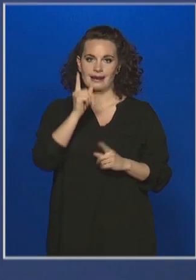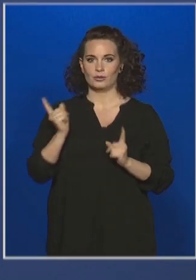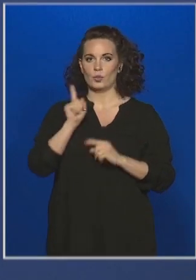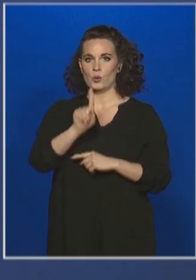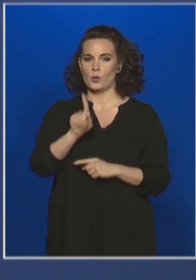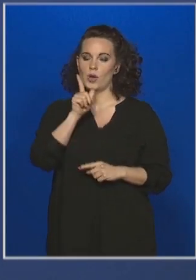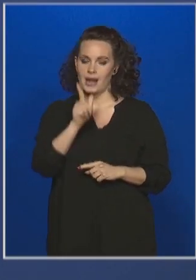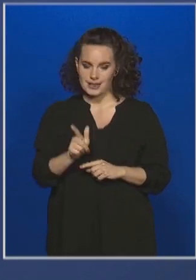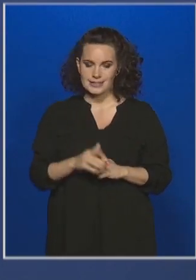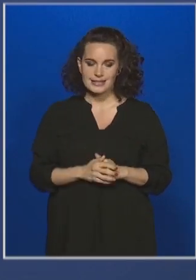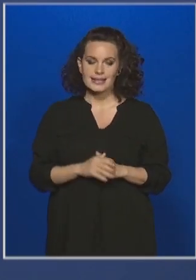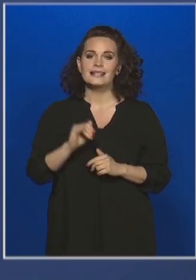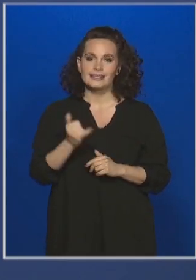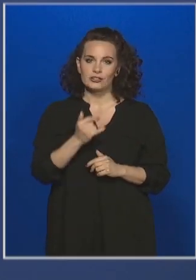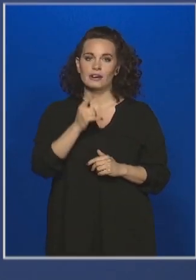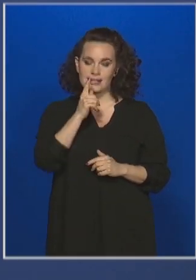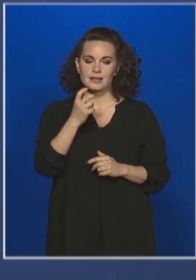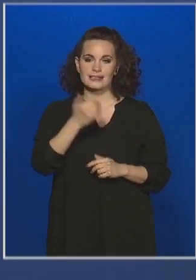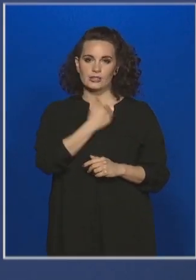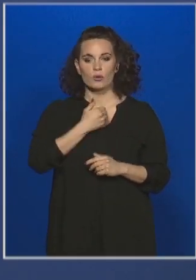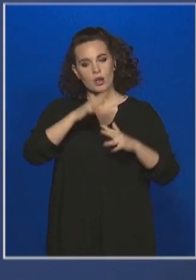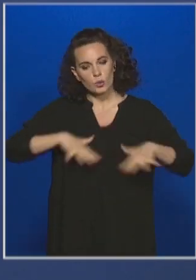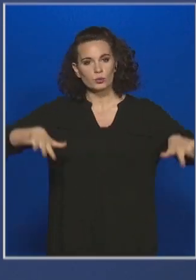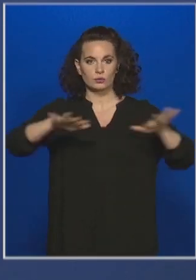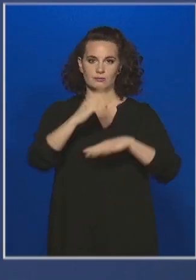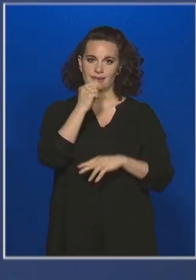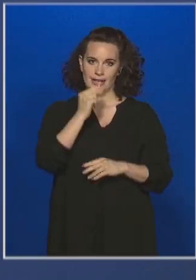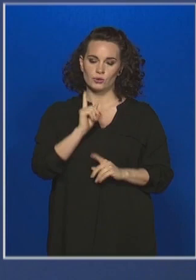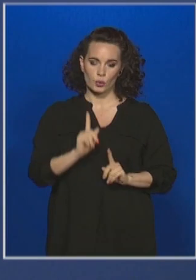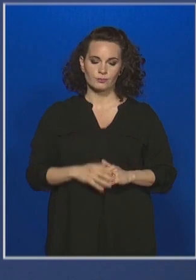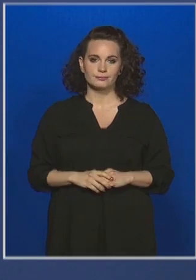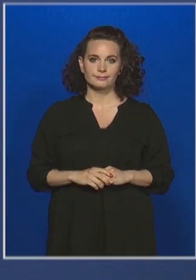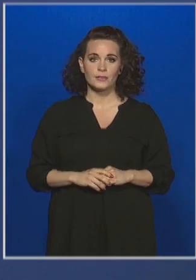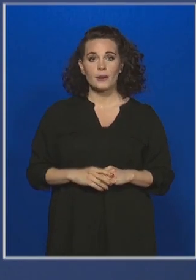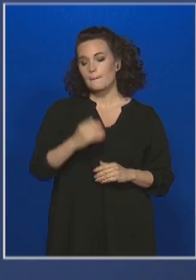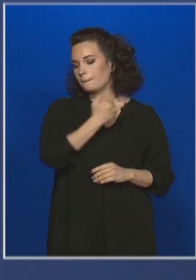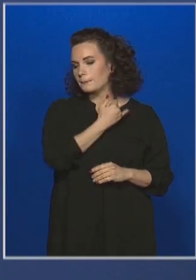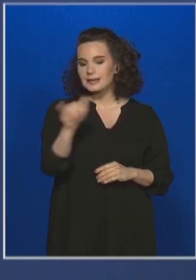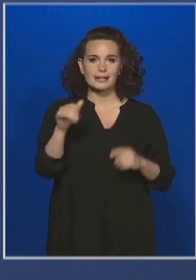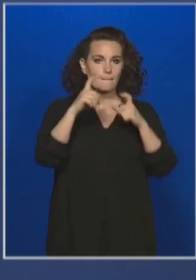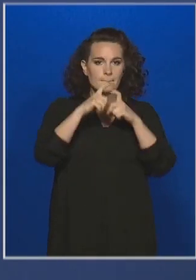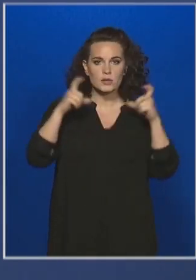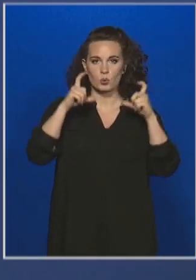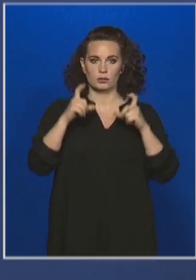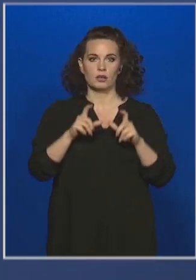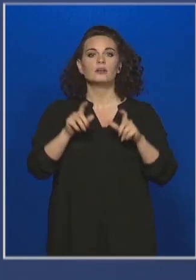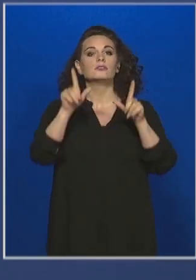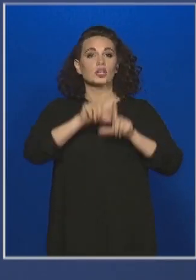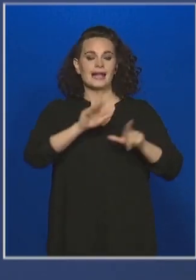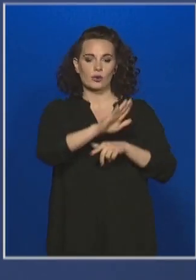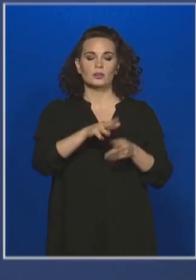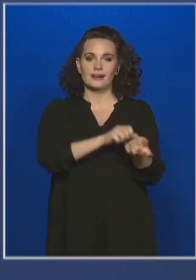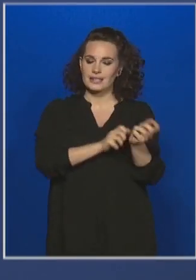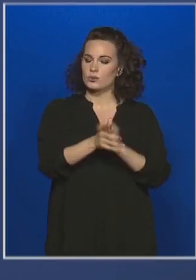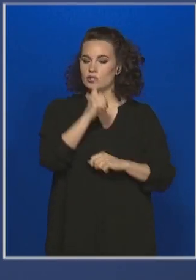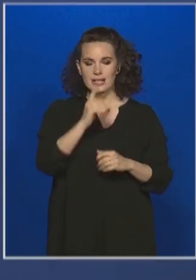jelenlét, és lesz rendőri jelenlét az iskolák környezetében. Mindenkinek maszkot, a tanároknak pedig kesztyűt is biztosítunk az